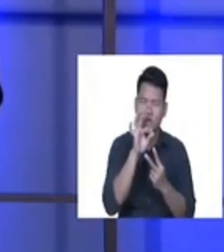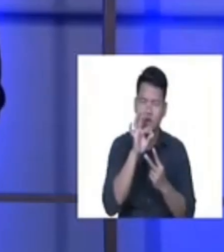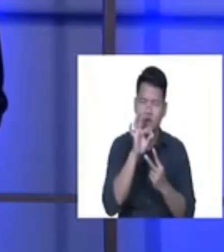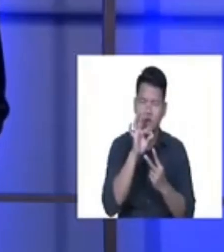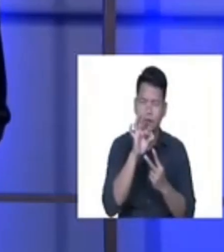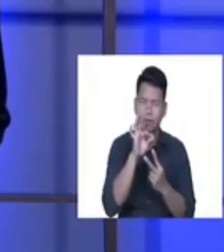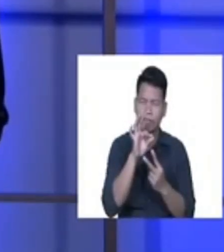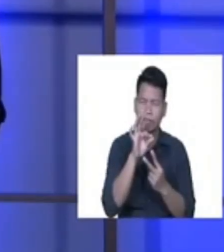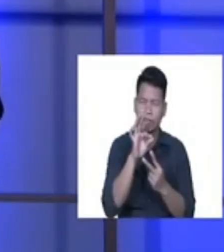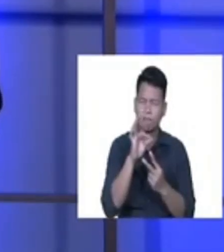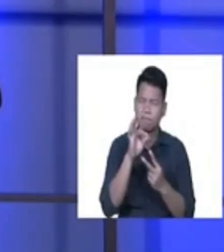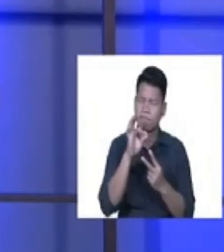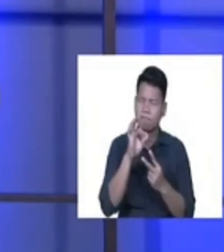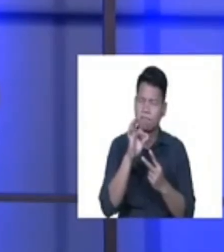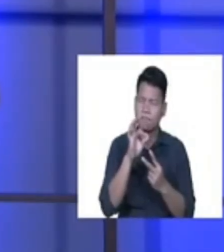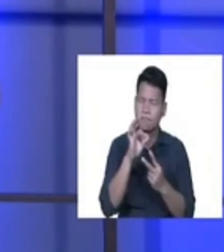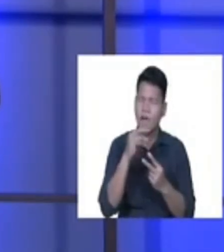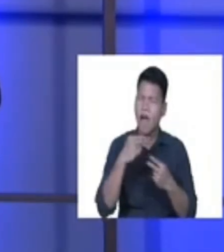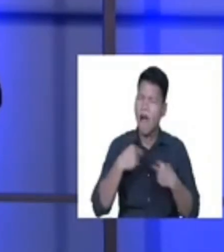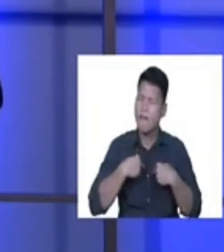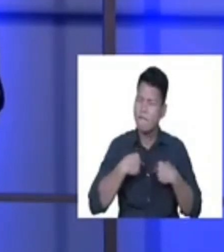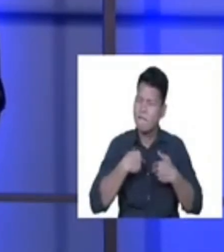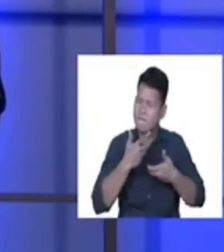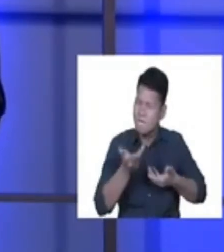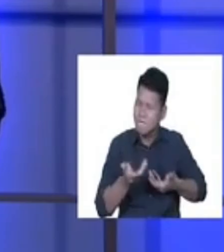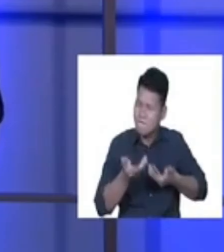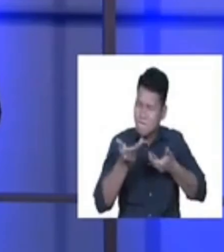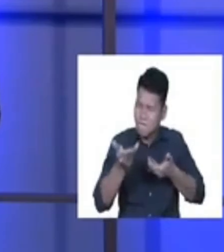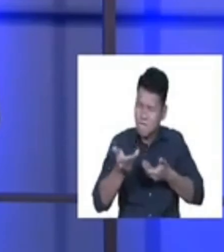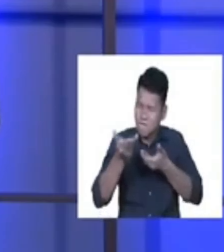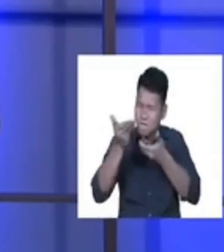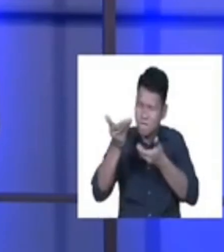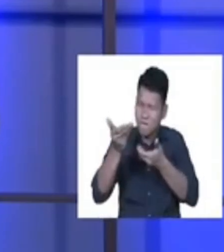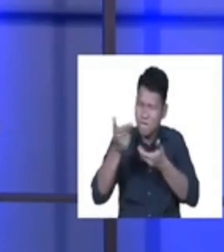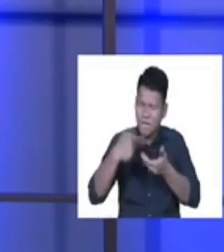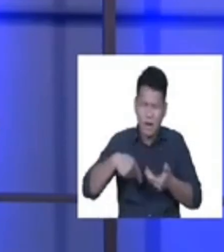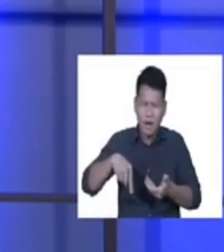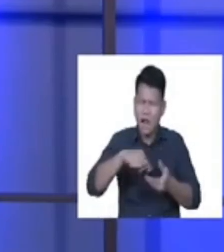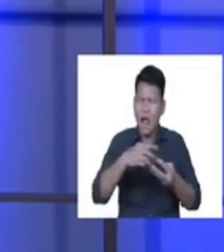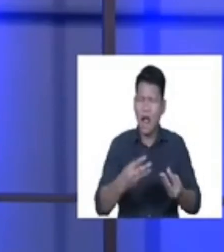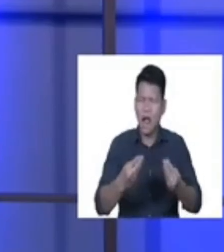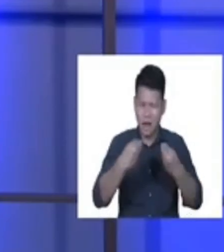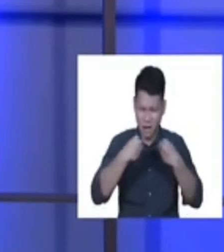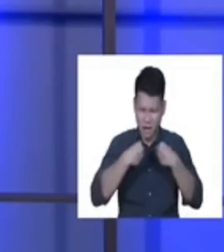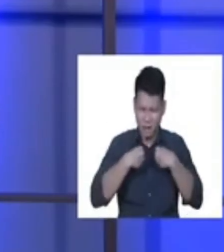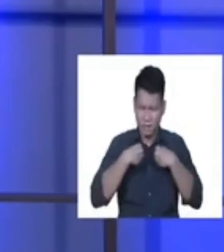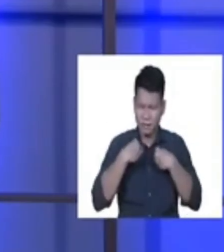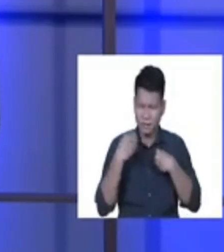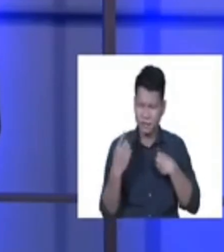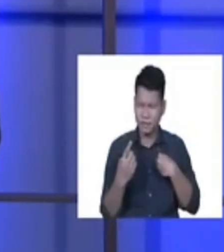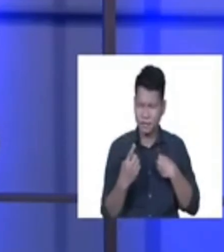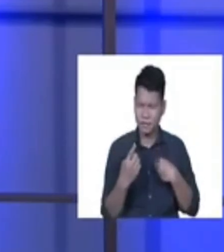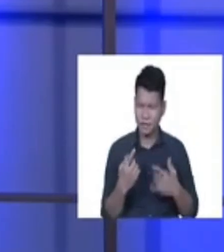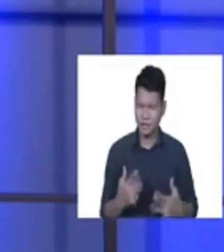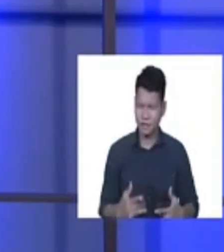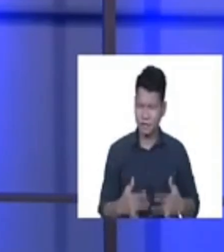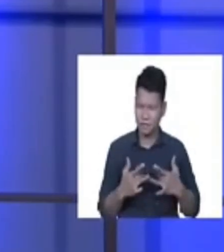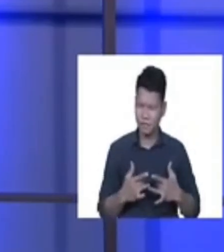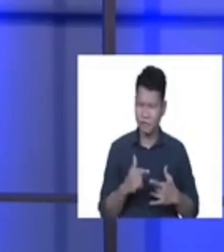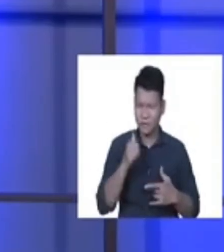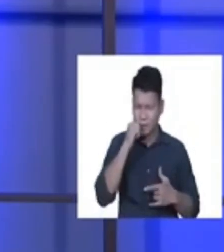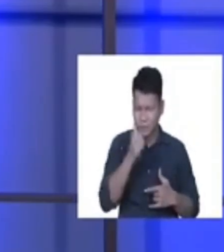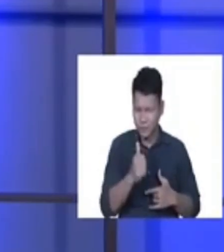to make a sacrifice for us in order for us to have life and in our everyday life